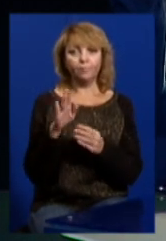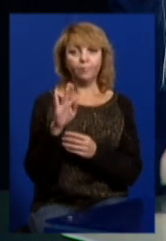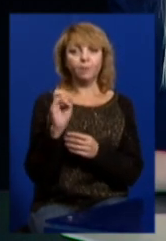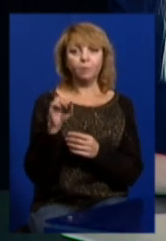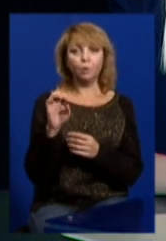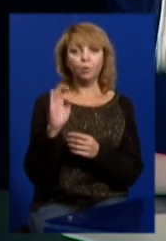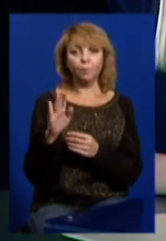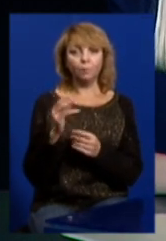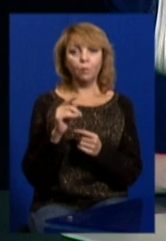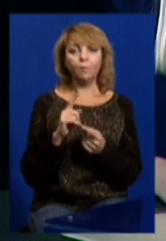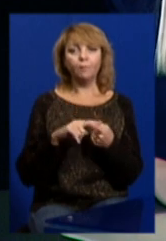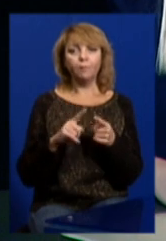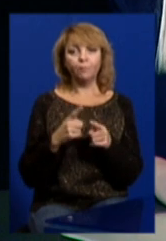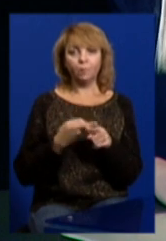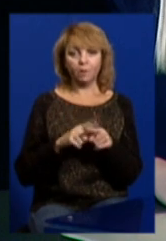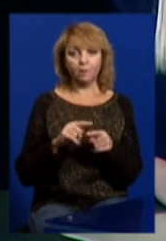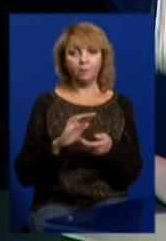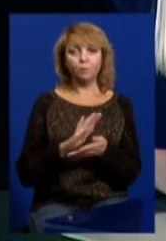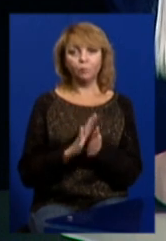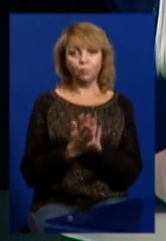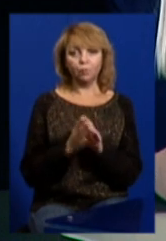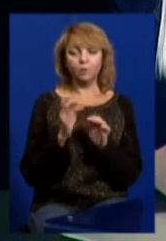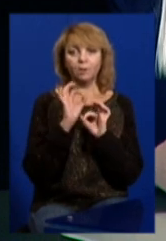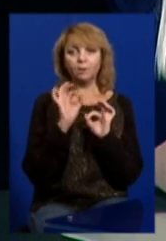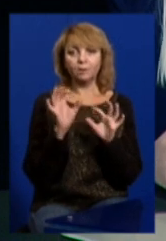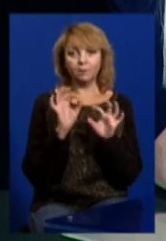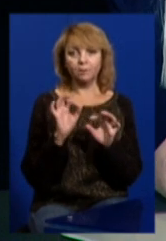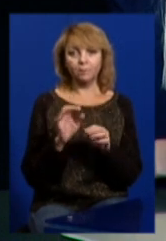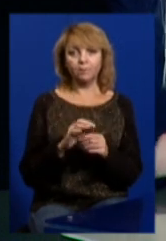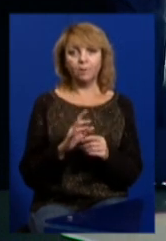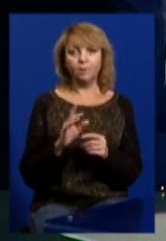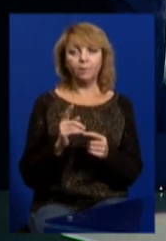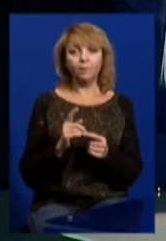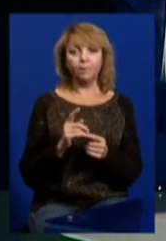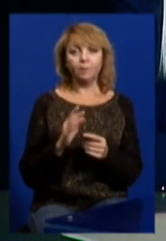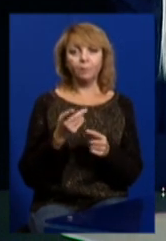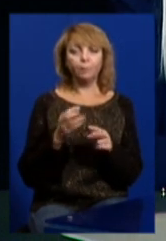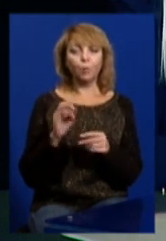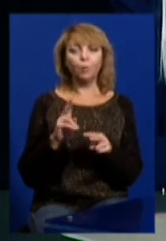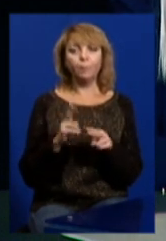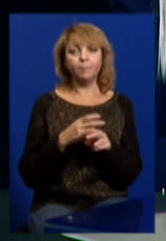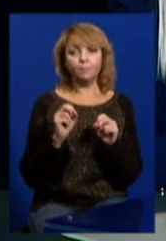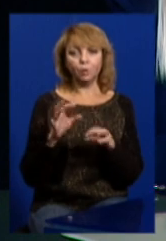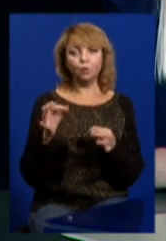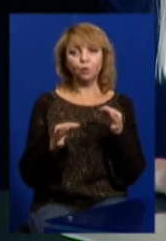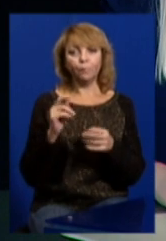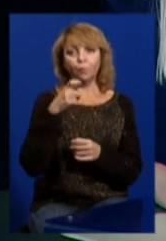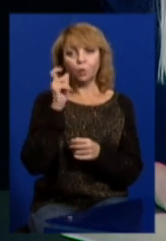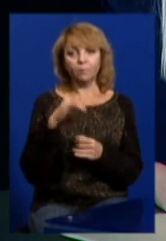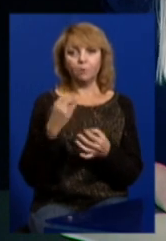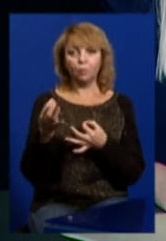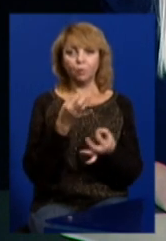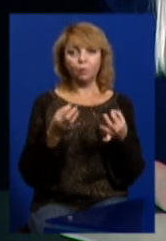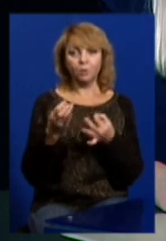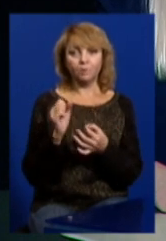Плетньова. Про обставини цього інциденту, а також про взагалі ситуацію з безпекою суддів в Україні говоримо